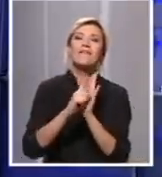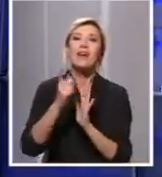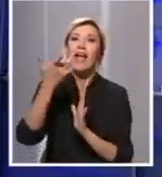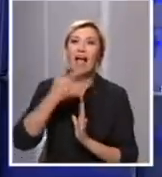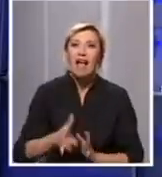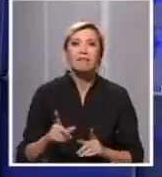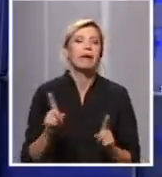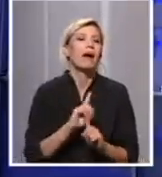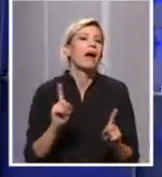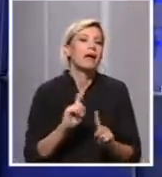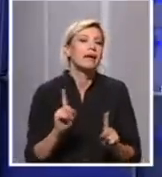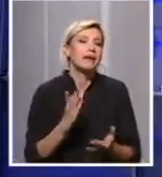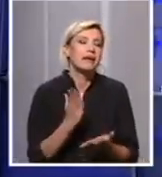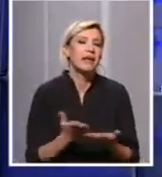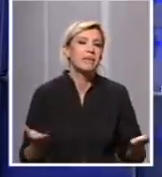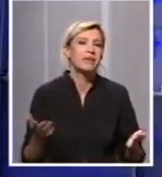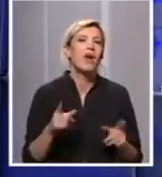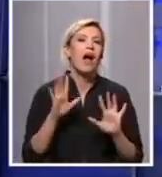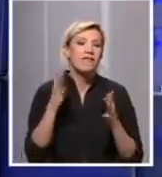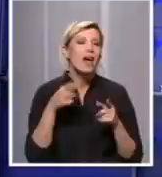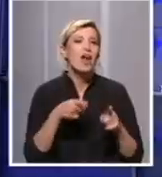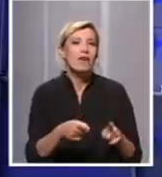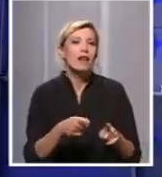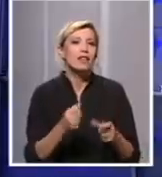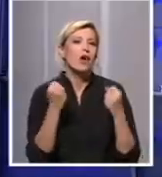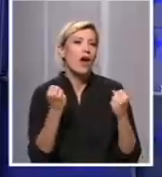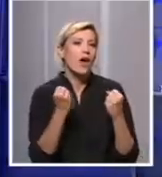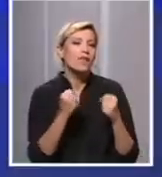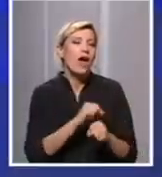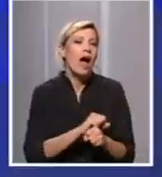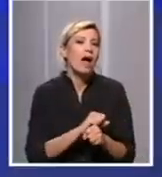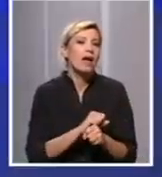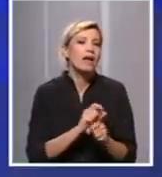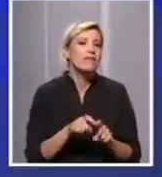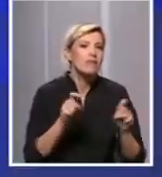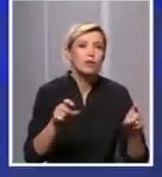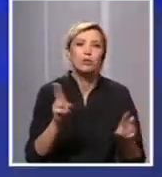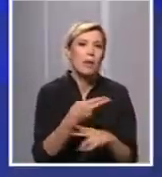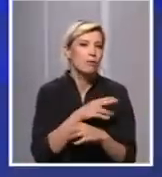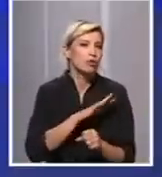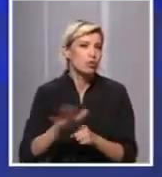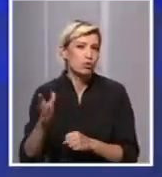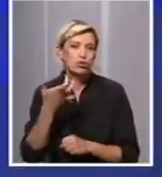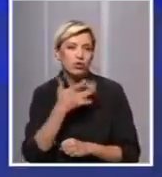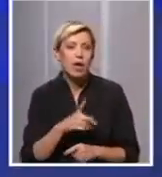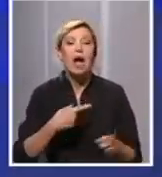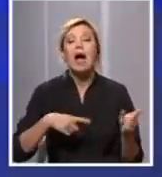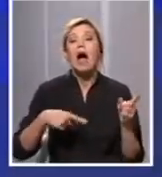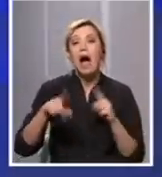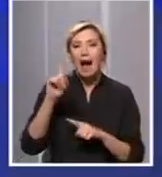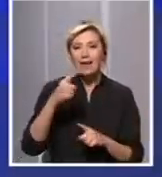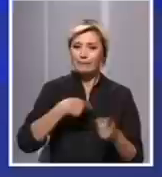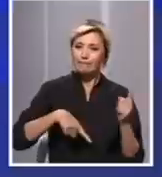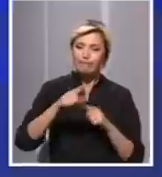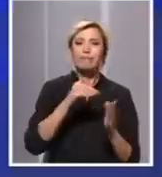nije se dogodilo i verovatno se nikada neće dogoditi. Mi mora da se ponašamo tako da ne dozvolimo da se u nama virus